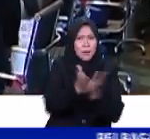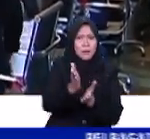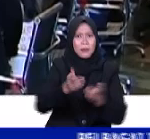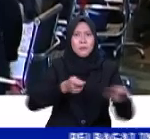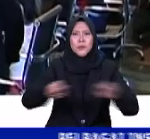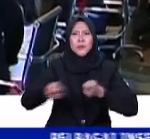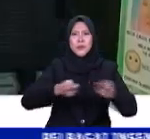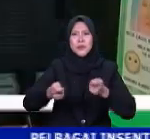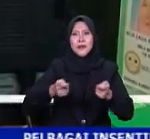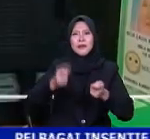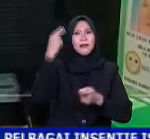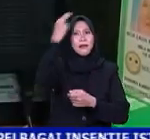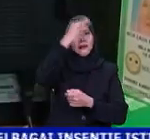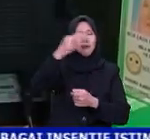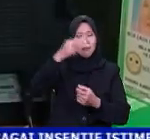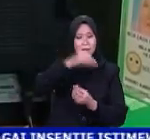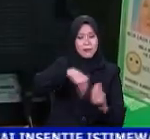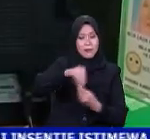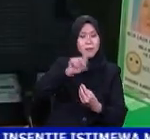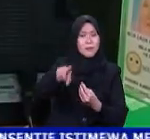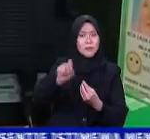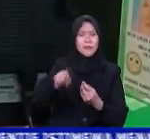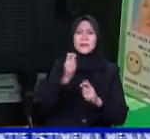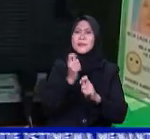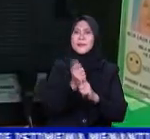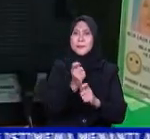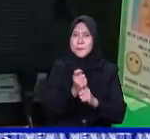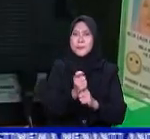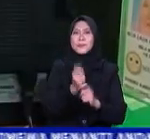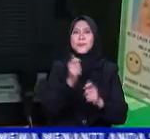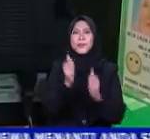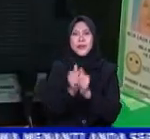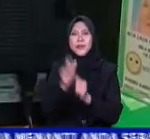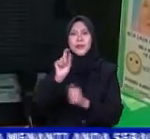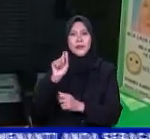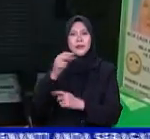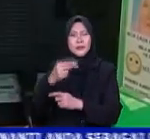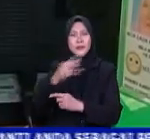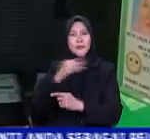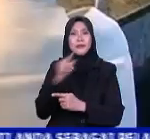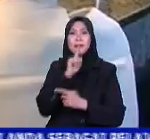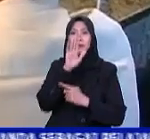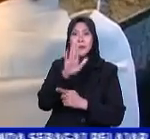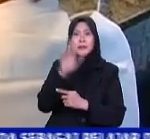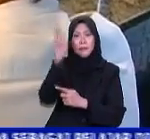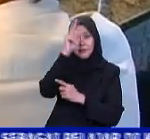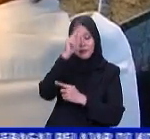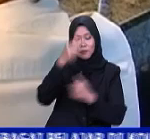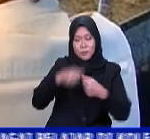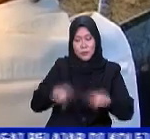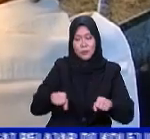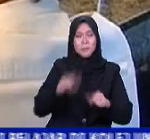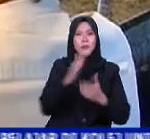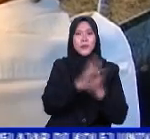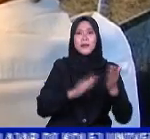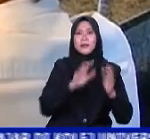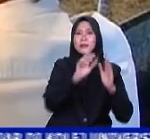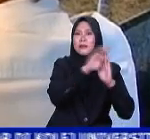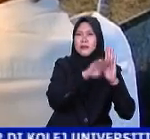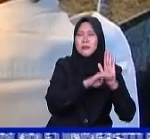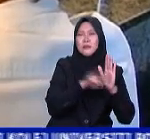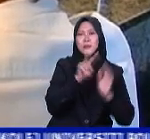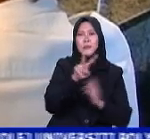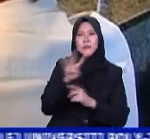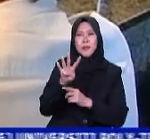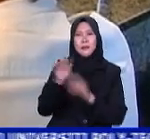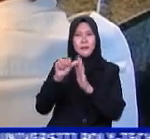pengurusan dan operasi haji terus kekal bersama TH dan jaminan kerajaan ke atas deposit di bawah Seksyen 24 Akta